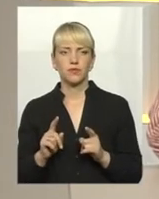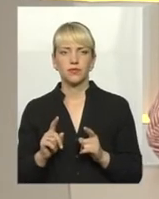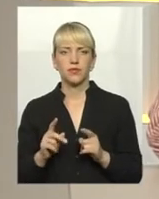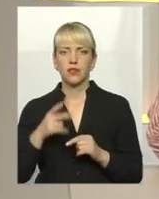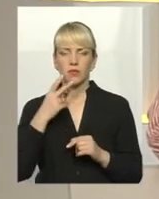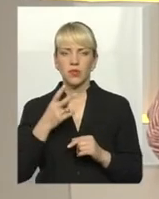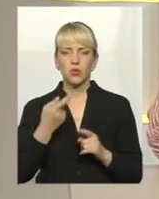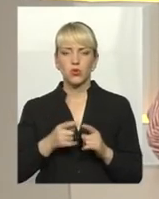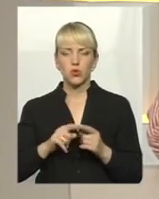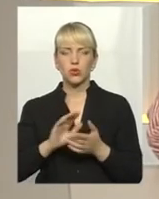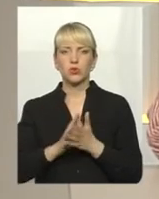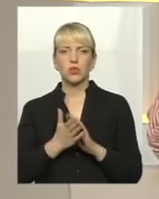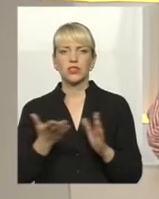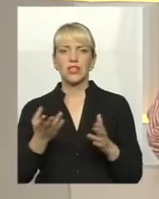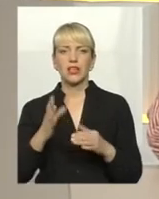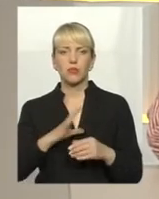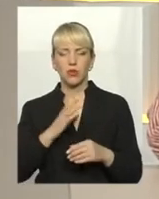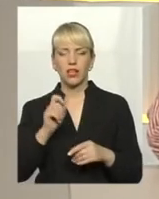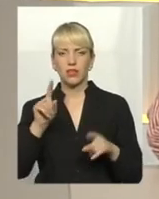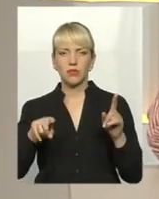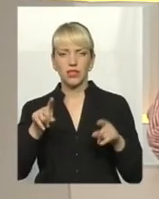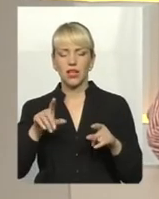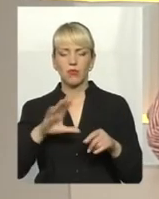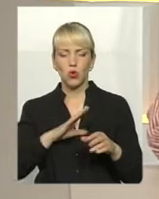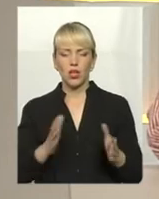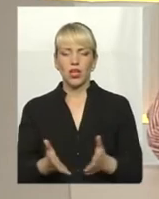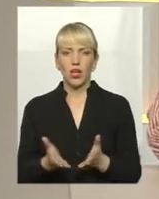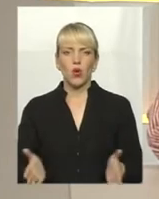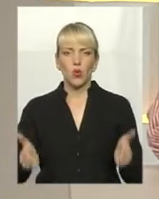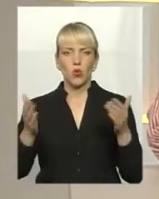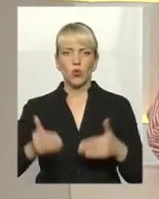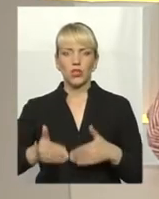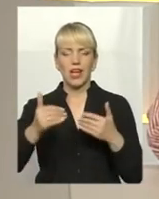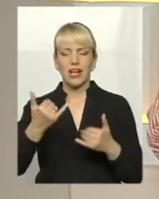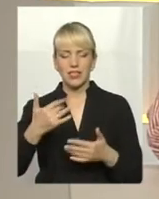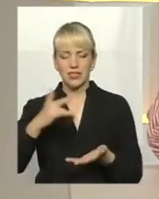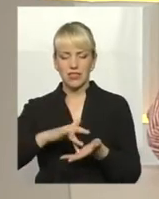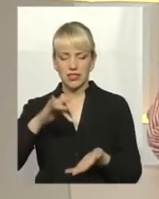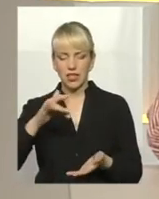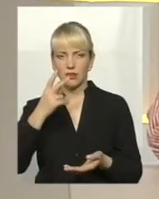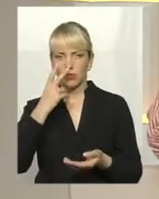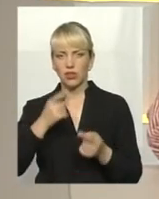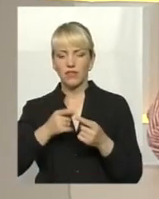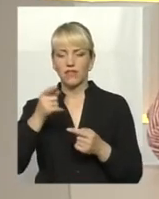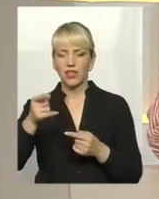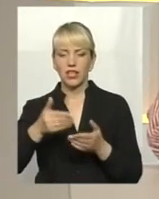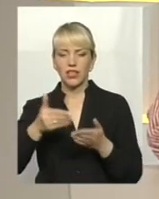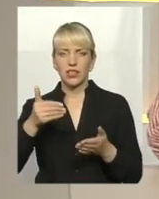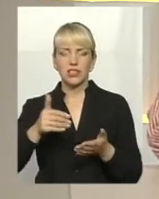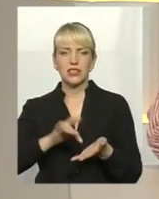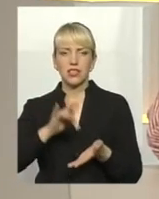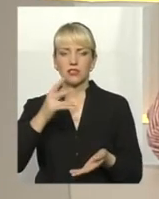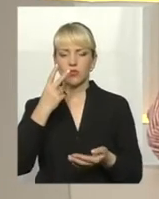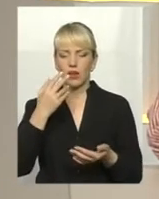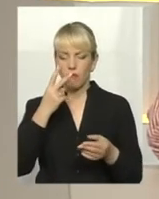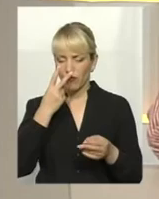Бачите ту ситуацію, яка була, де не де урни були, а сьогодні проїхати через центр, і вже далі від центру є урни, встановлені в